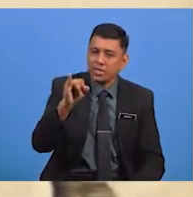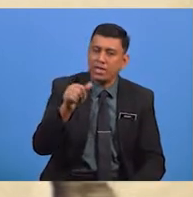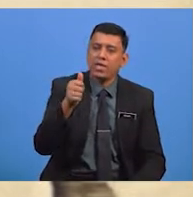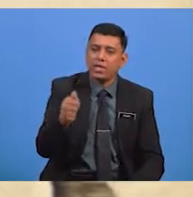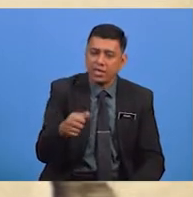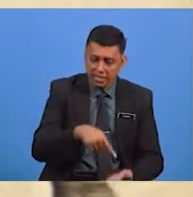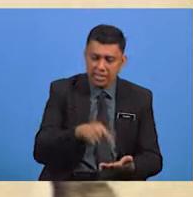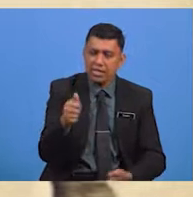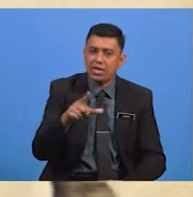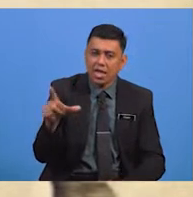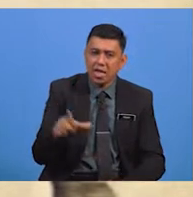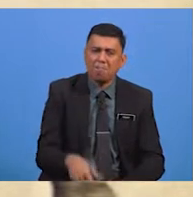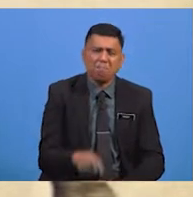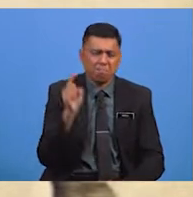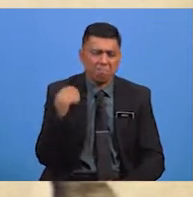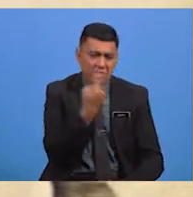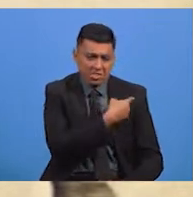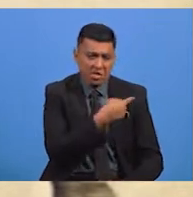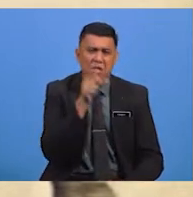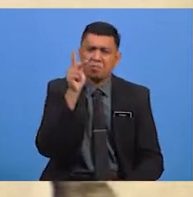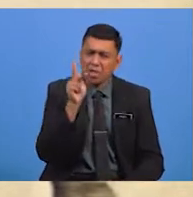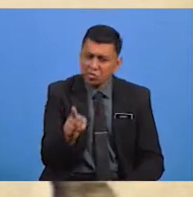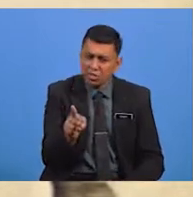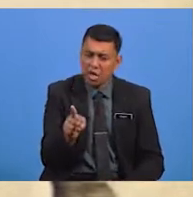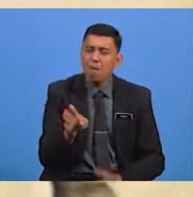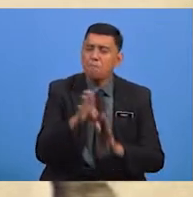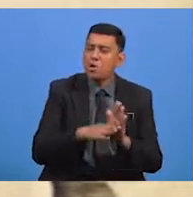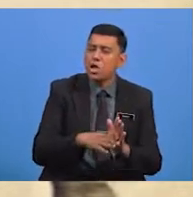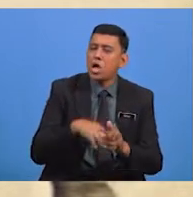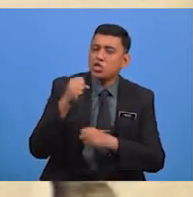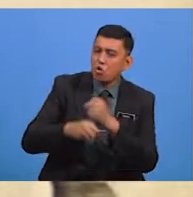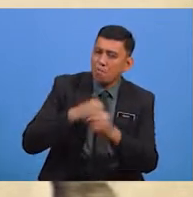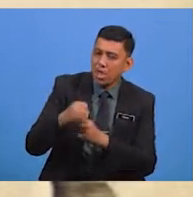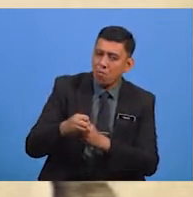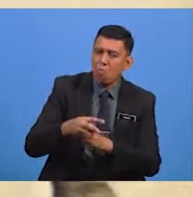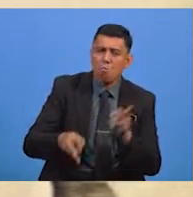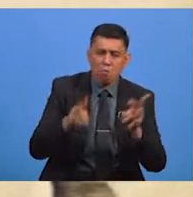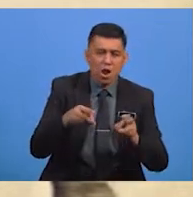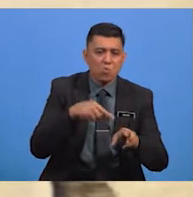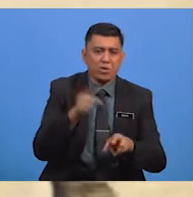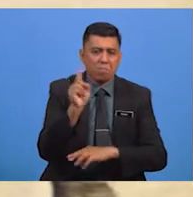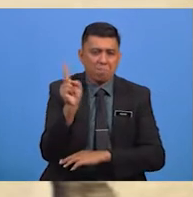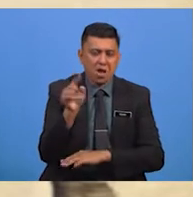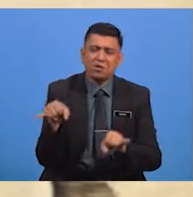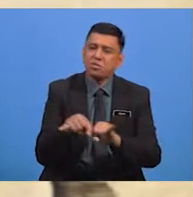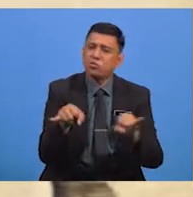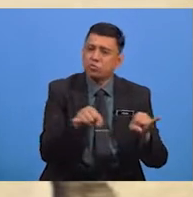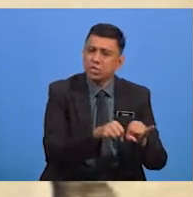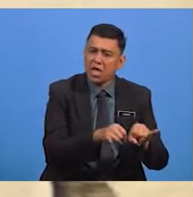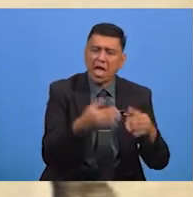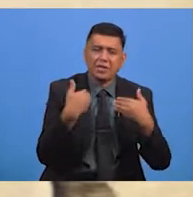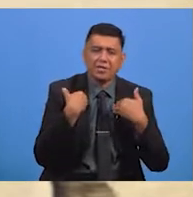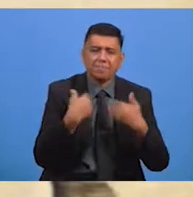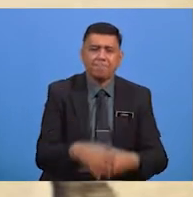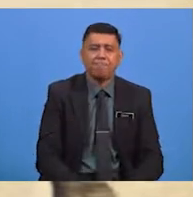Ialah Kita Sepatutnya Bersopan Santun Walau Di mana-mana Juga Kita